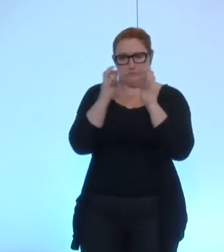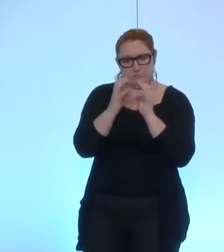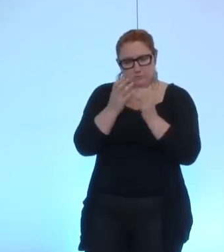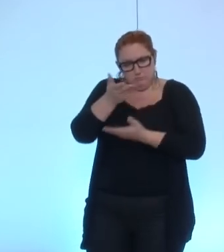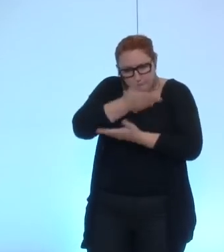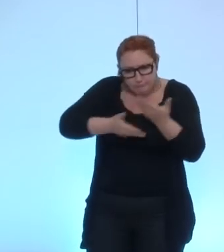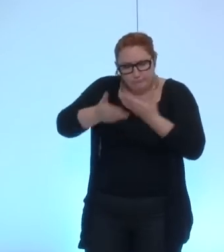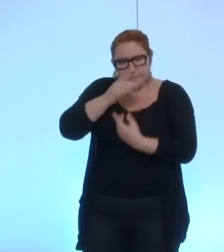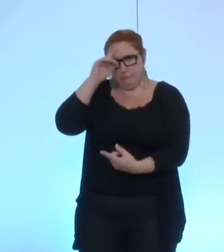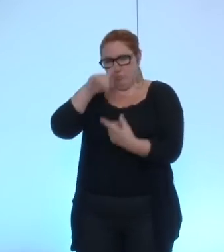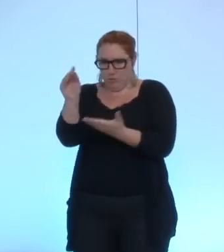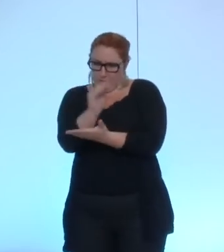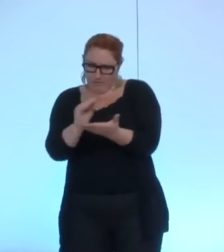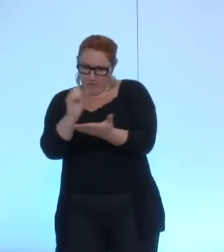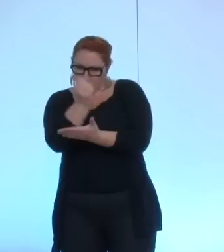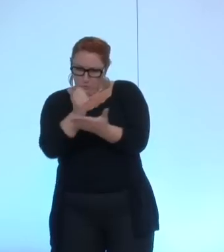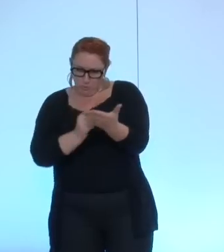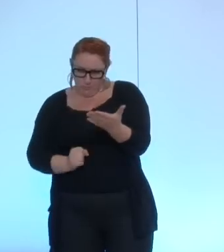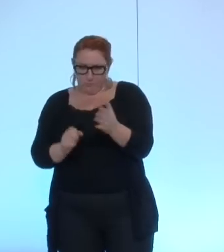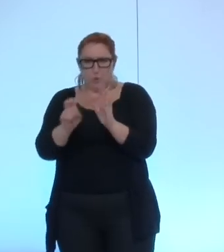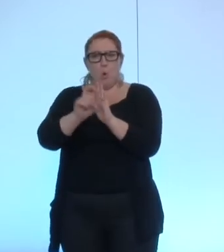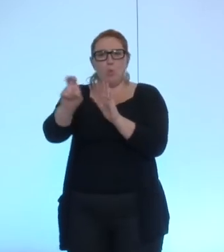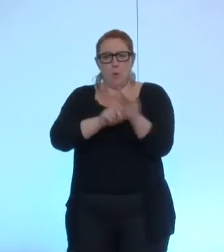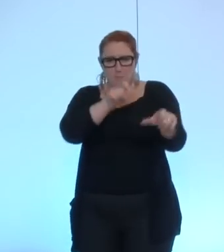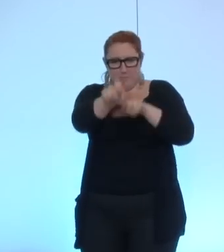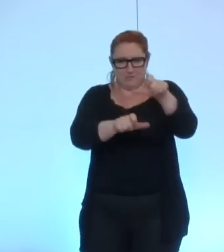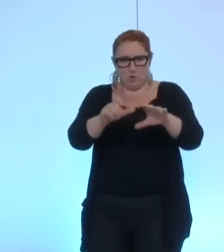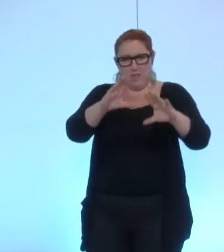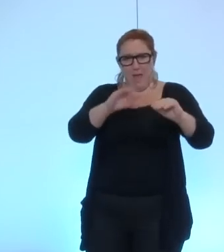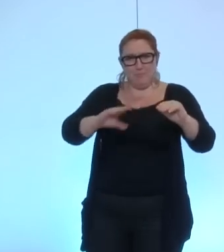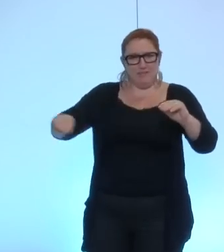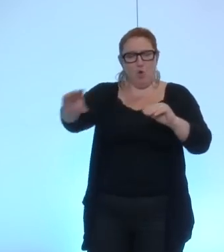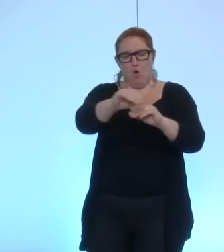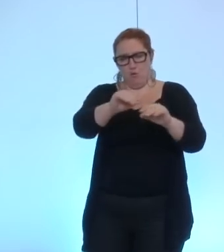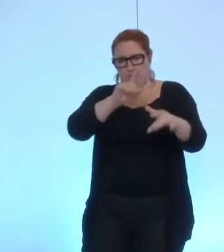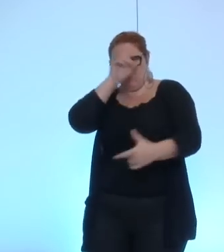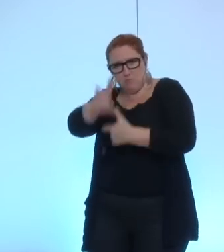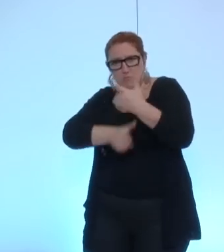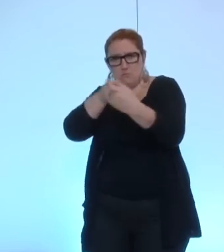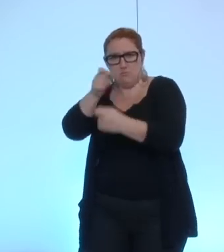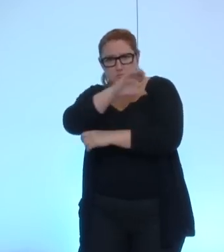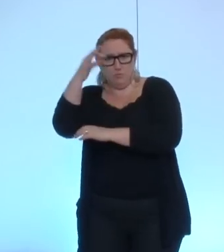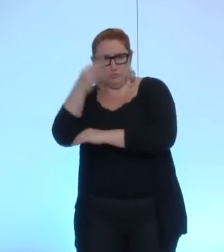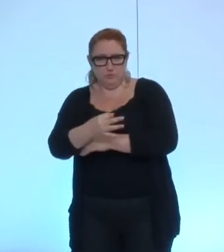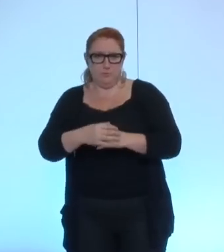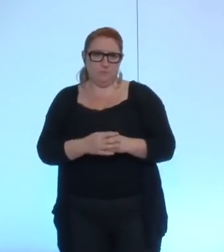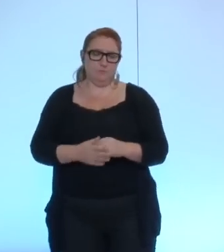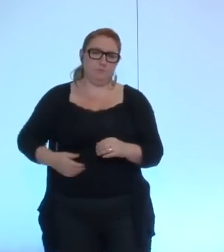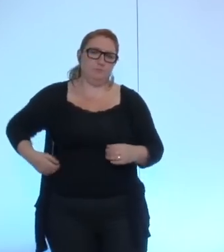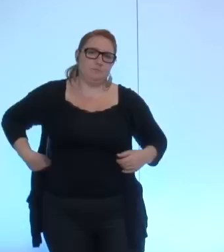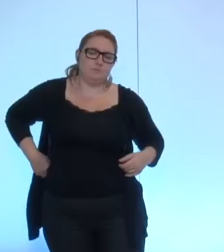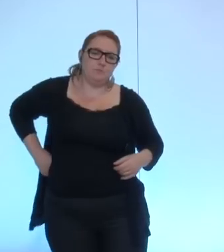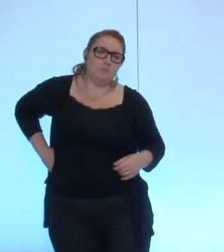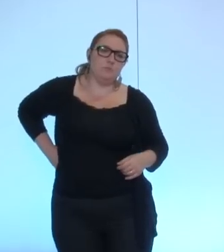qui corresponde à l'ensemble de la communauté grenobloise et qui s'inscrive dans les critères que nous avons essayé de poser ce soir